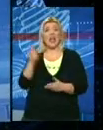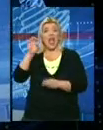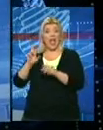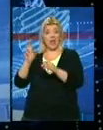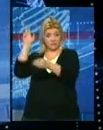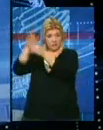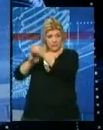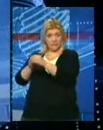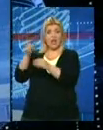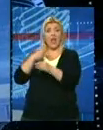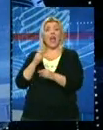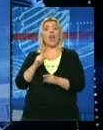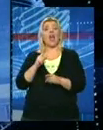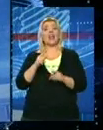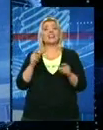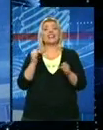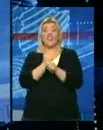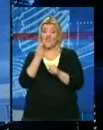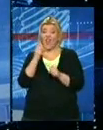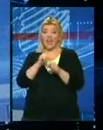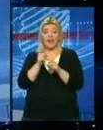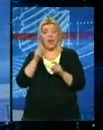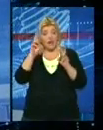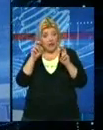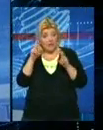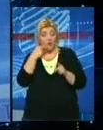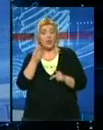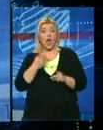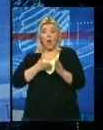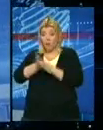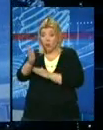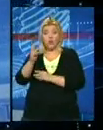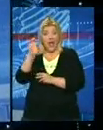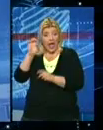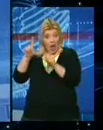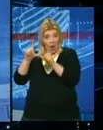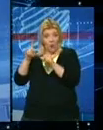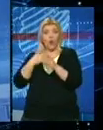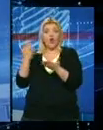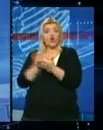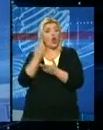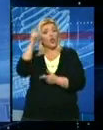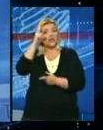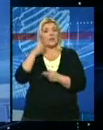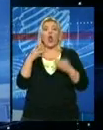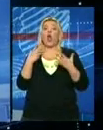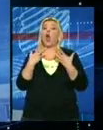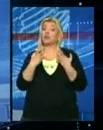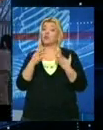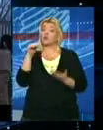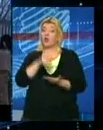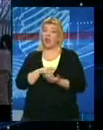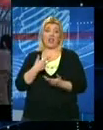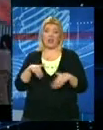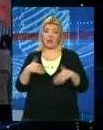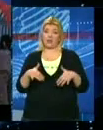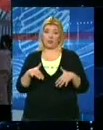istaknuti član pokreta dvere naveo je da je put u Evropsku uniju u Srbiji doneo 800.000 nezaposlenišu.